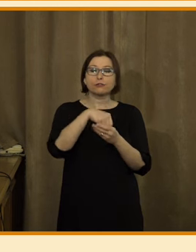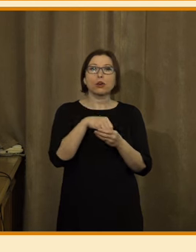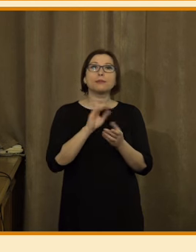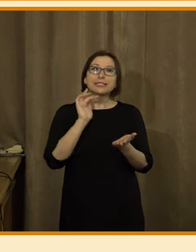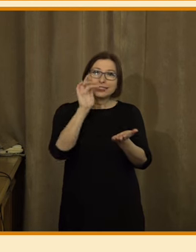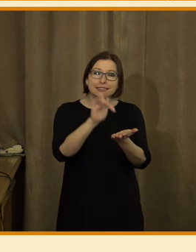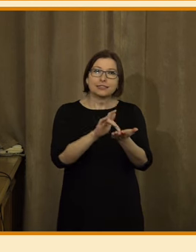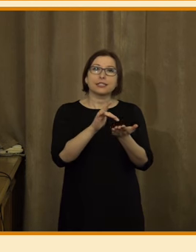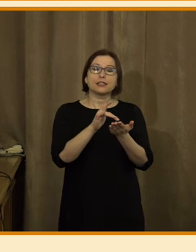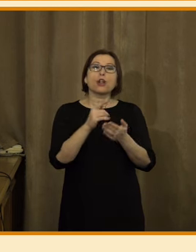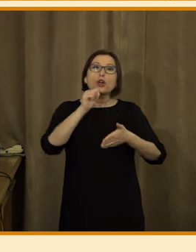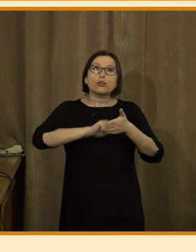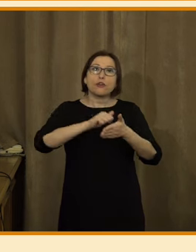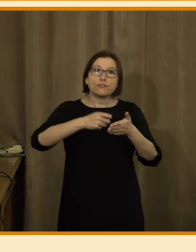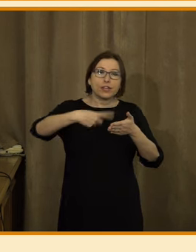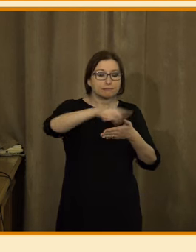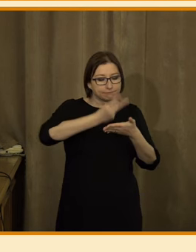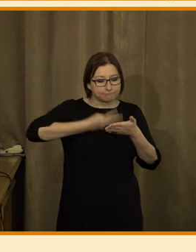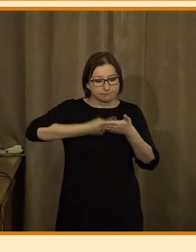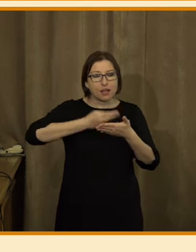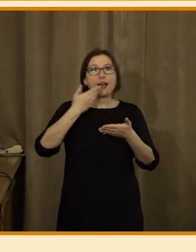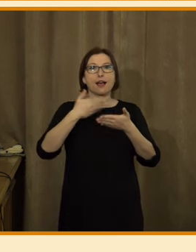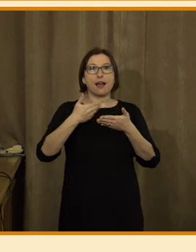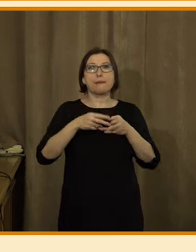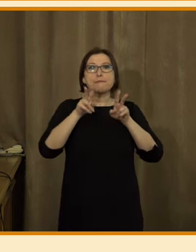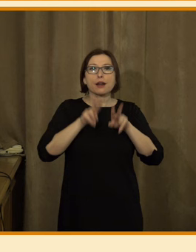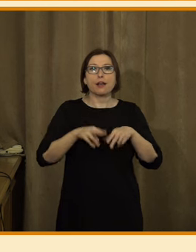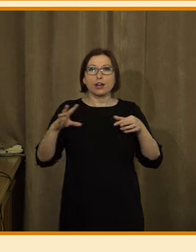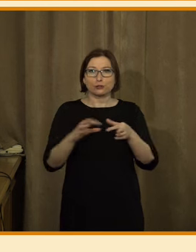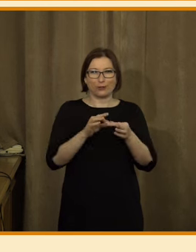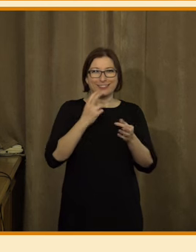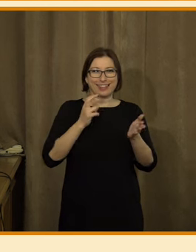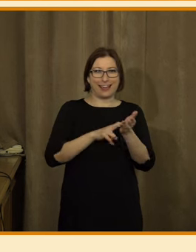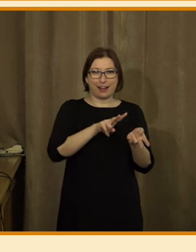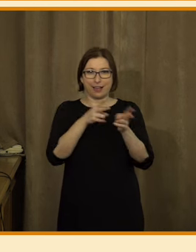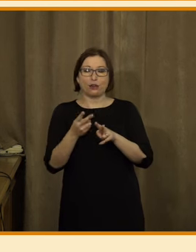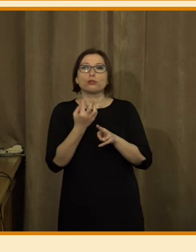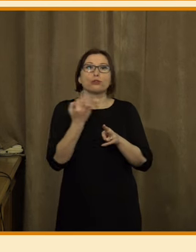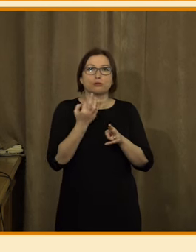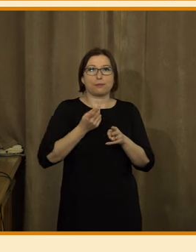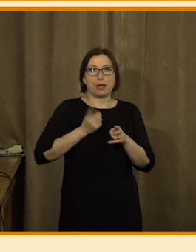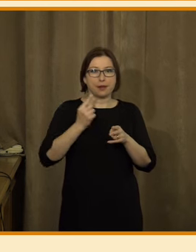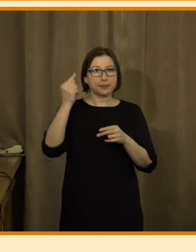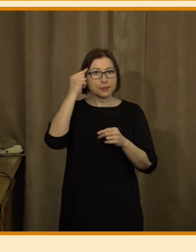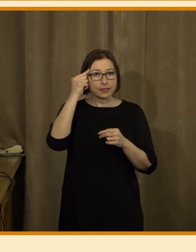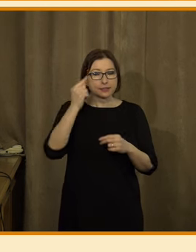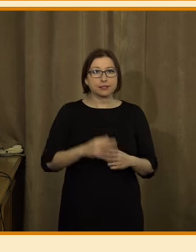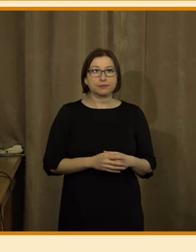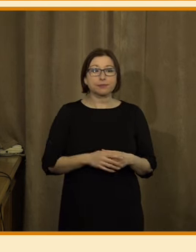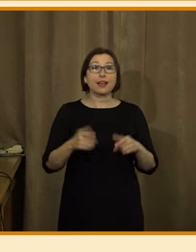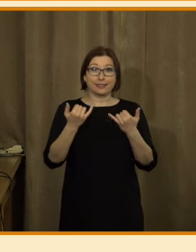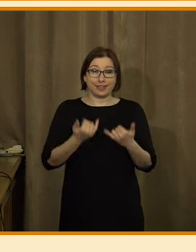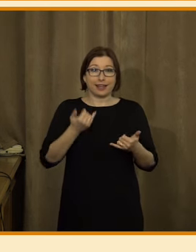představit zejména novinářům ta digitálně právní témata. No a nakonec máme tady naše symposium, které